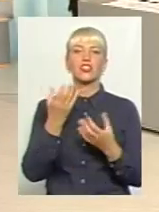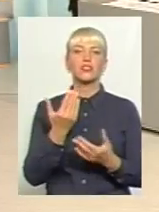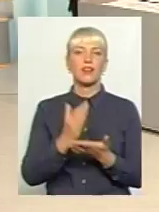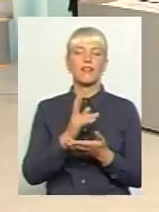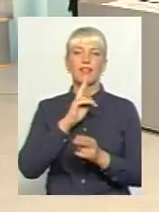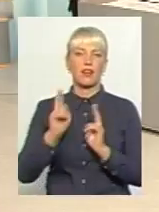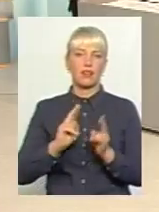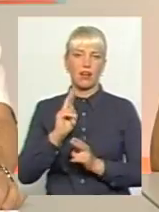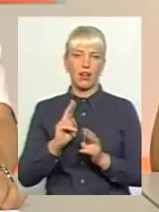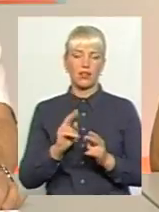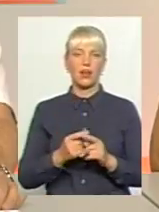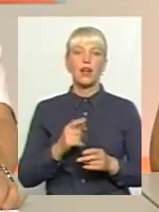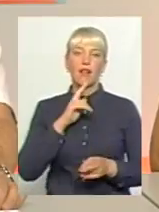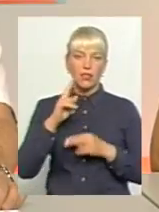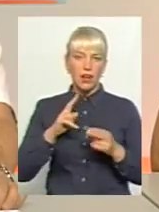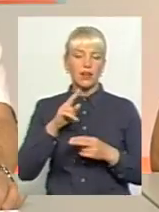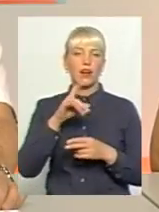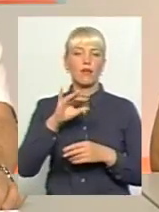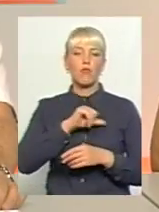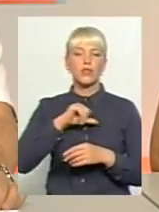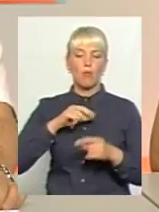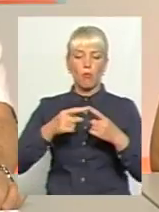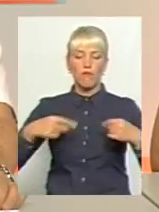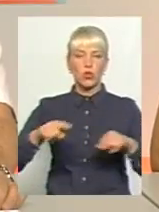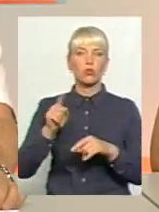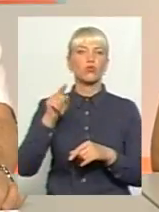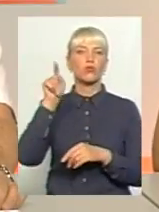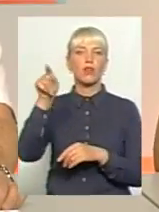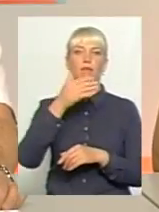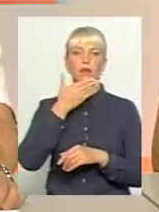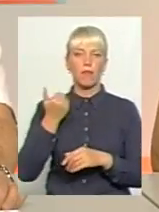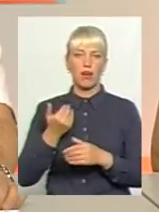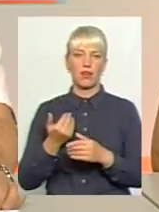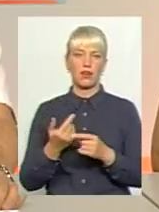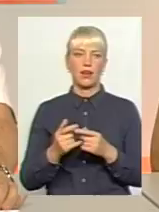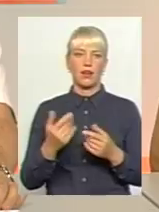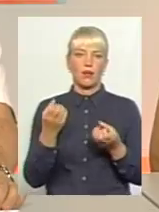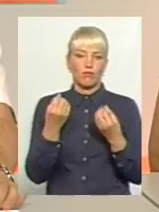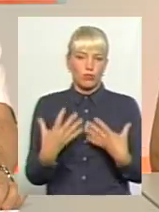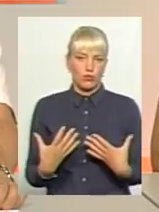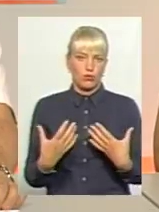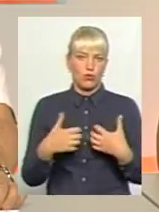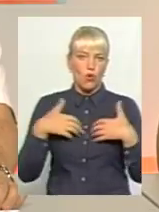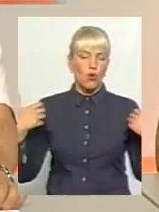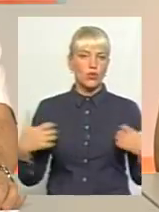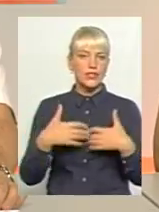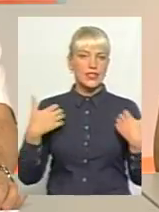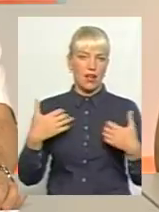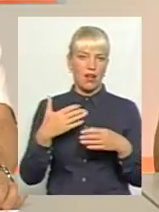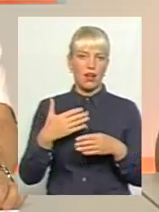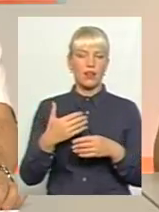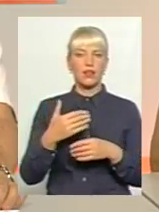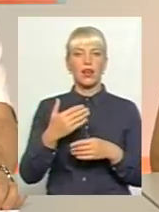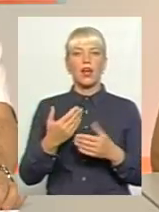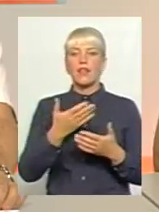це, звичайно, по самому відділенню, то, що там немає, там, гендерної роздягальні, немає, ну, кондиціонерів, тобто,